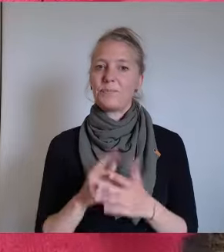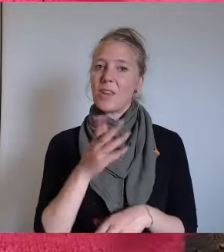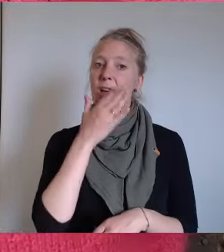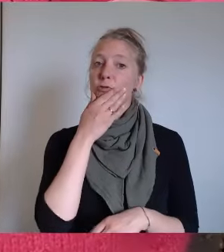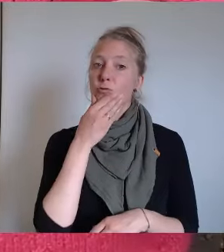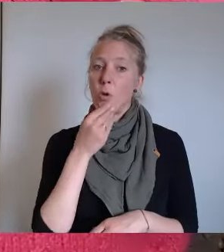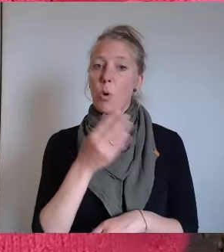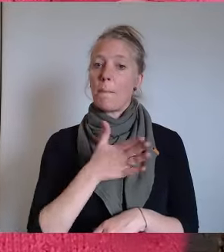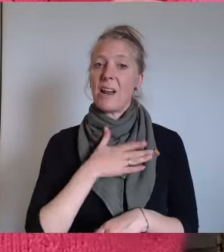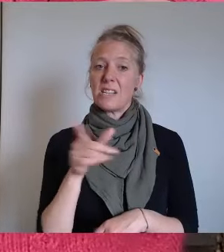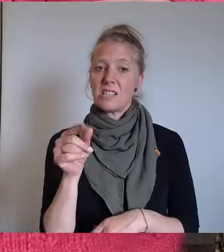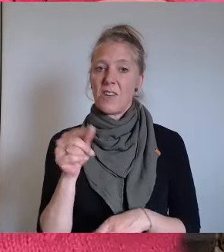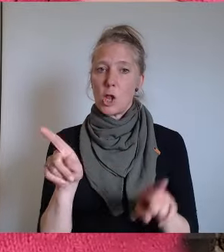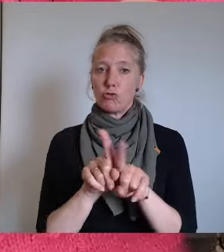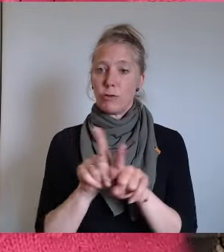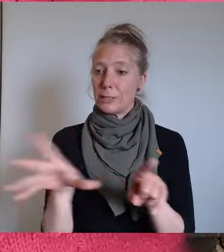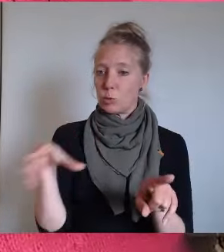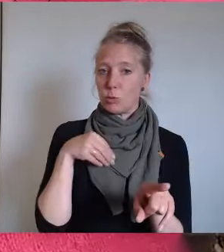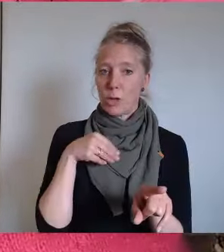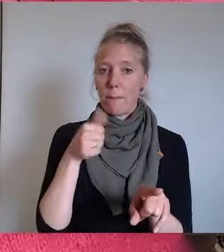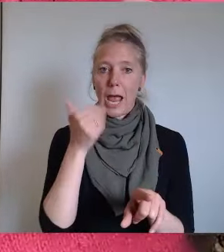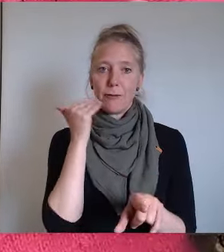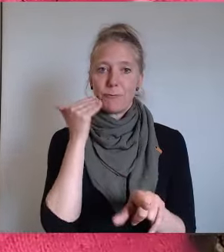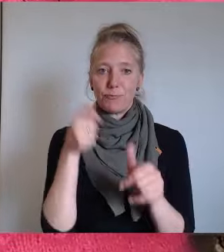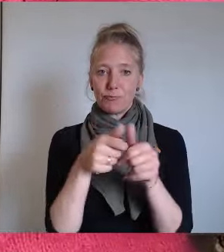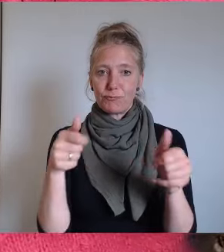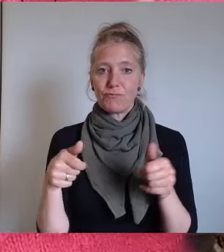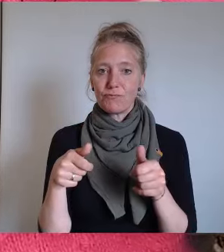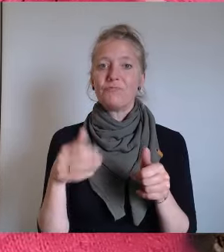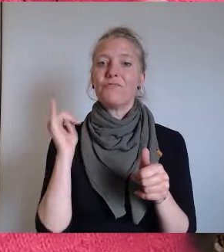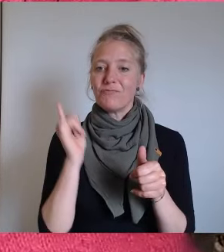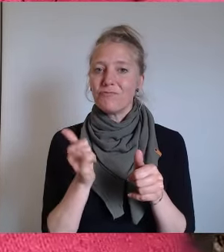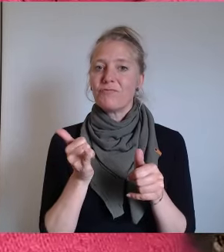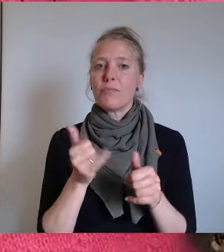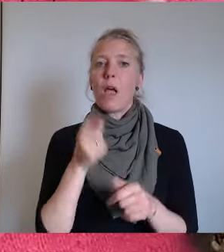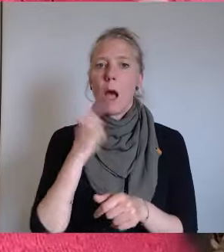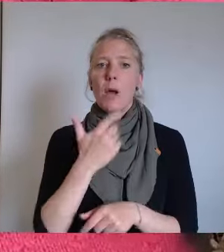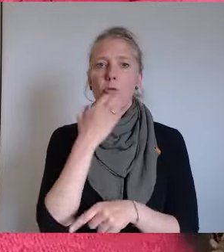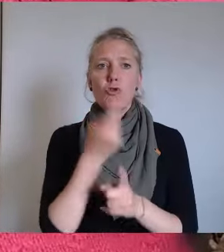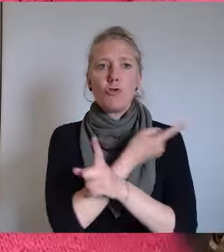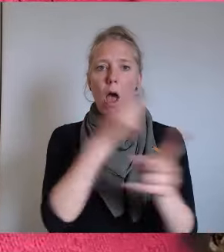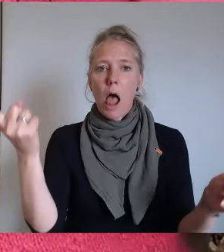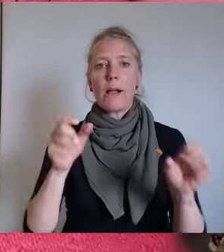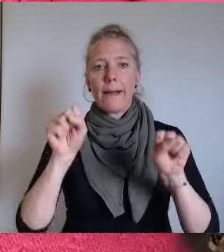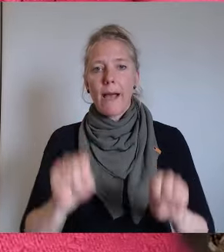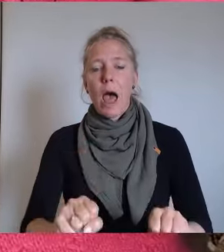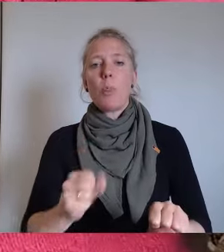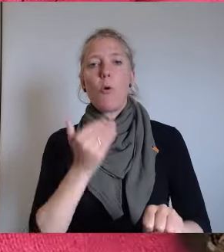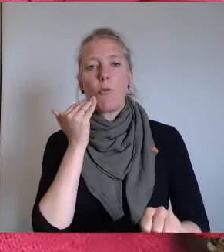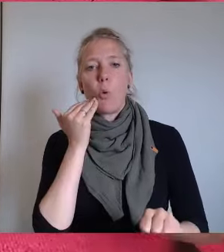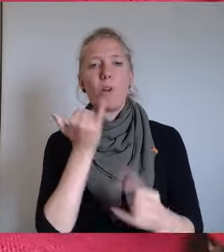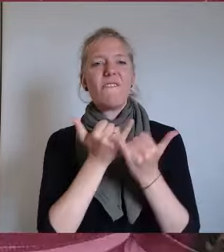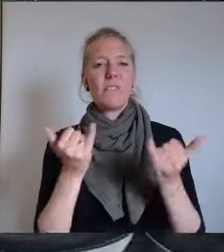Es ist schön, dass ich mit meiner zwieligen Schwester ein Apartment habe, aber ich möchte, alle so wohnen, wie sie möchten.